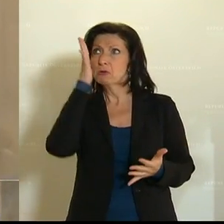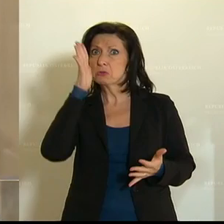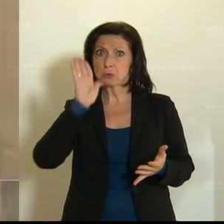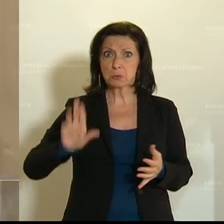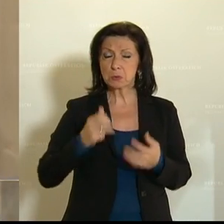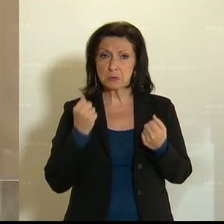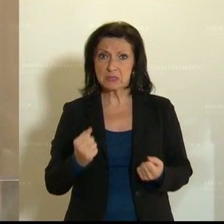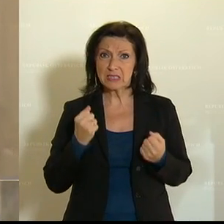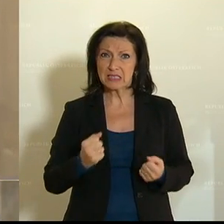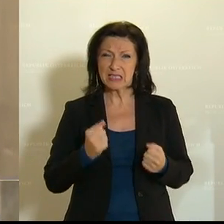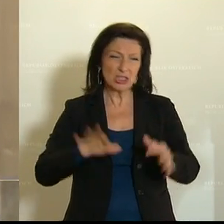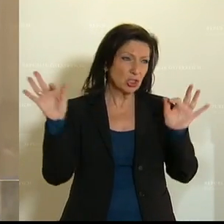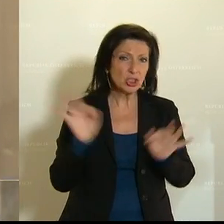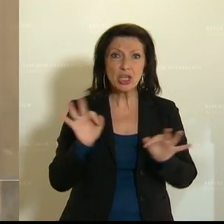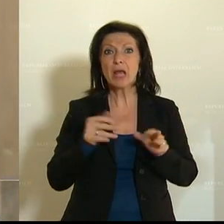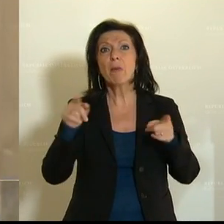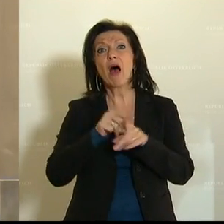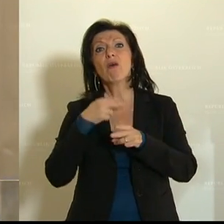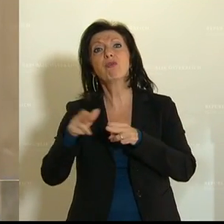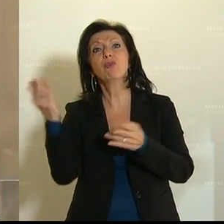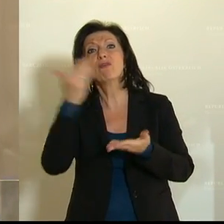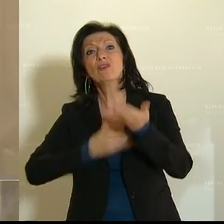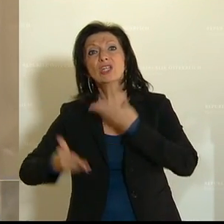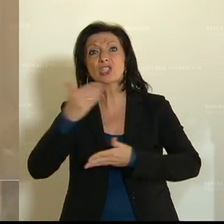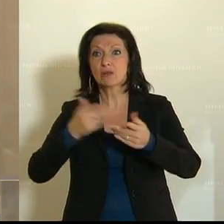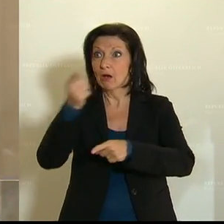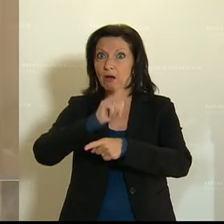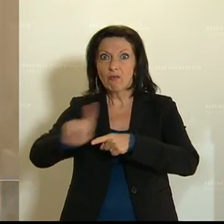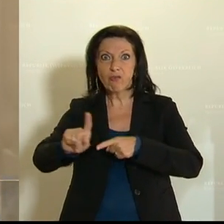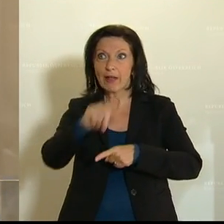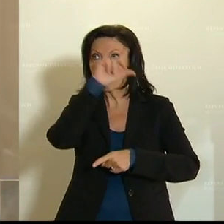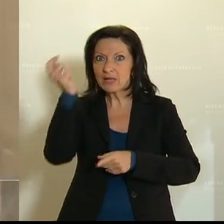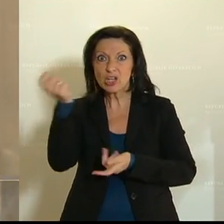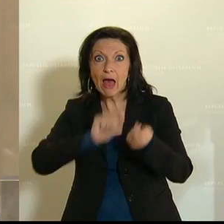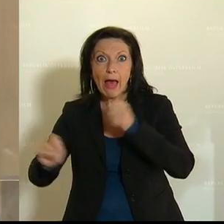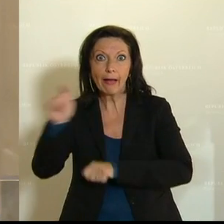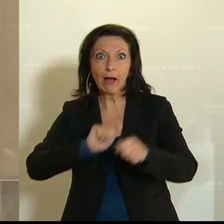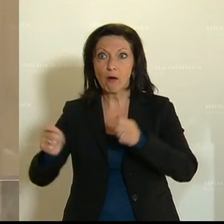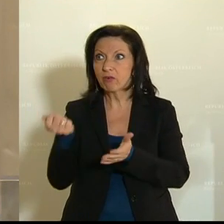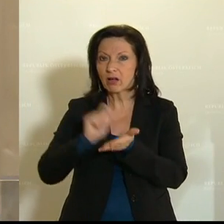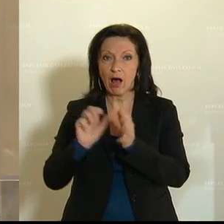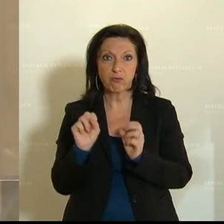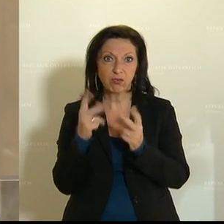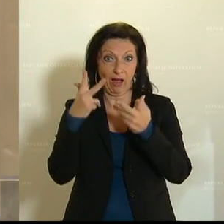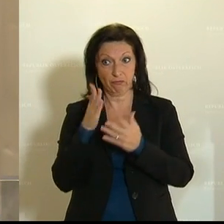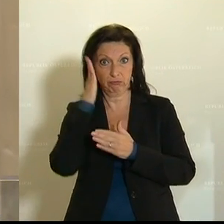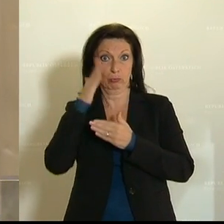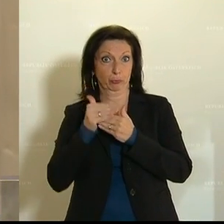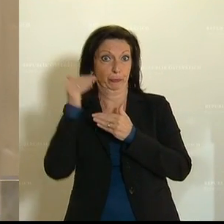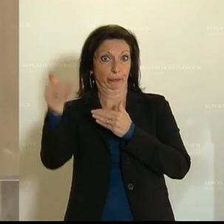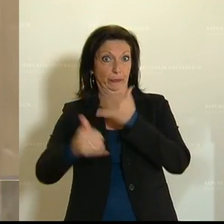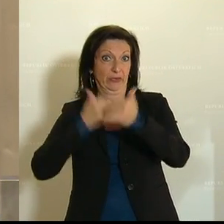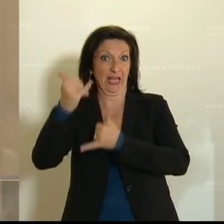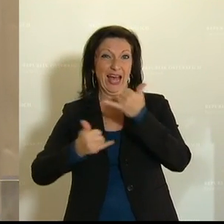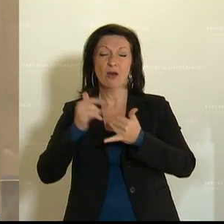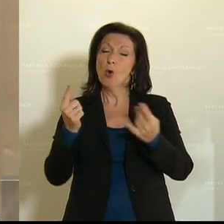Zukunft stehen. Sie ist dramatisch für die Wirtschaft, weil diese Kaufkraft ja fehlt über die nächsten Monate und wahrscheinlich Jahre. Und diese